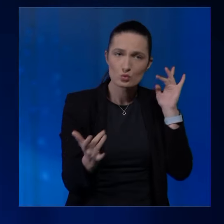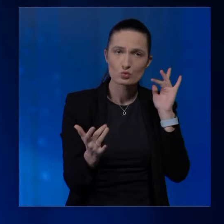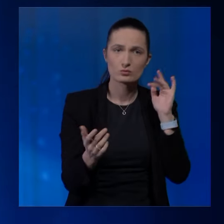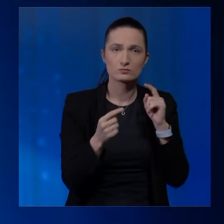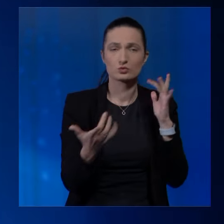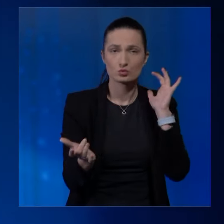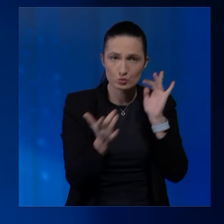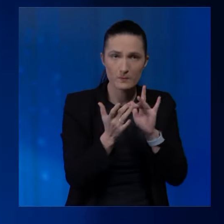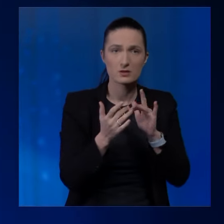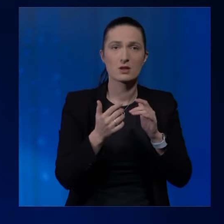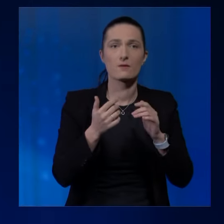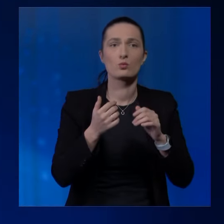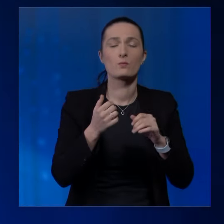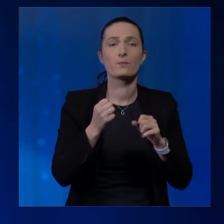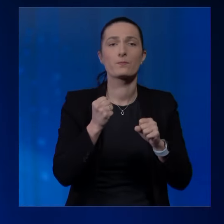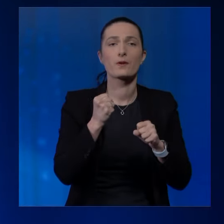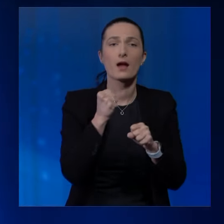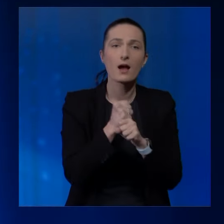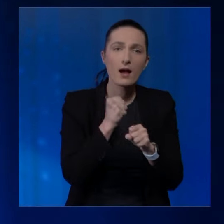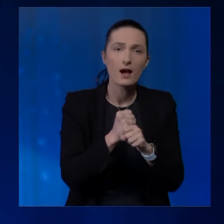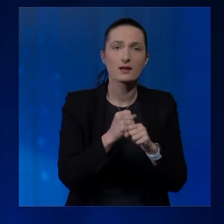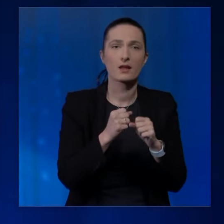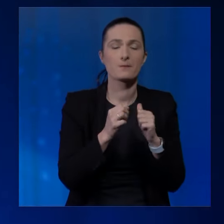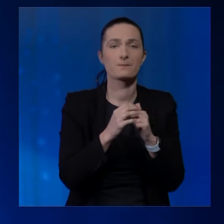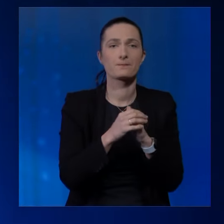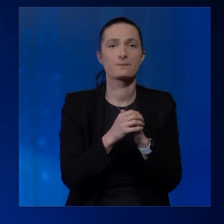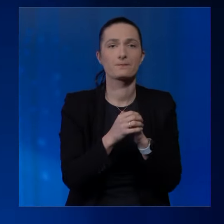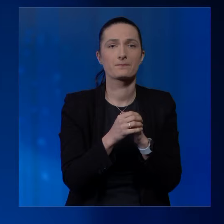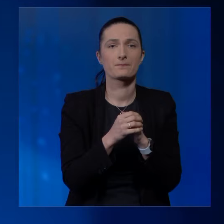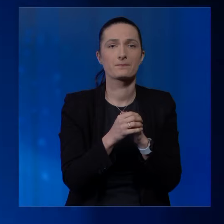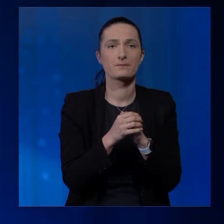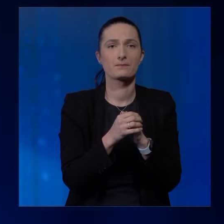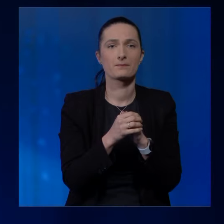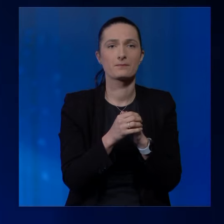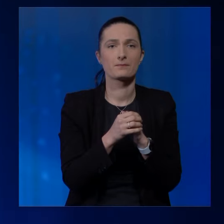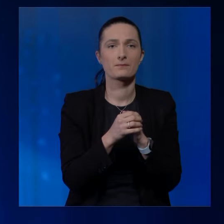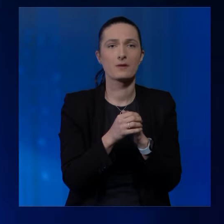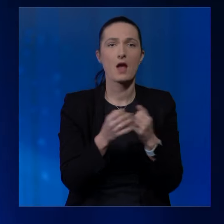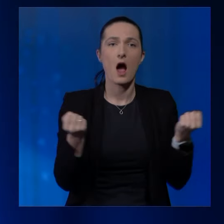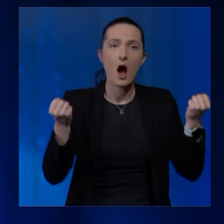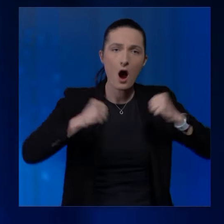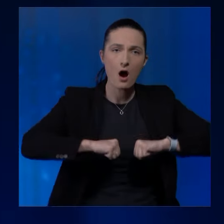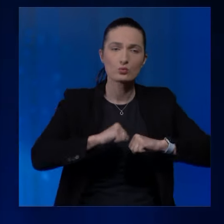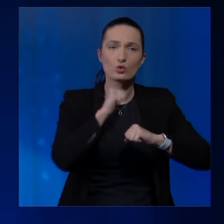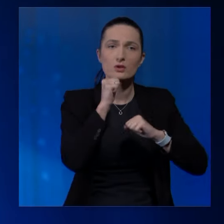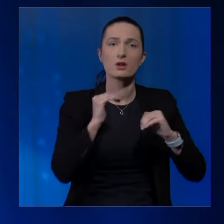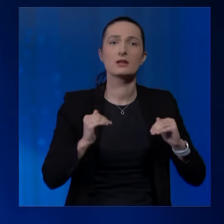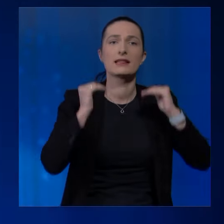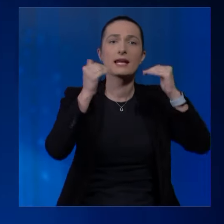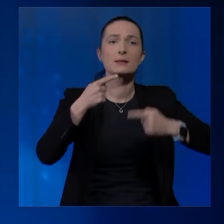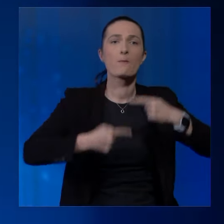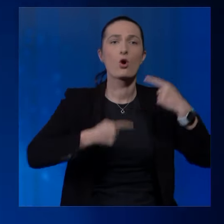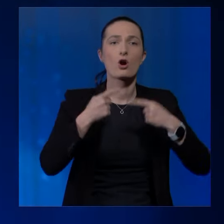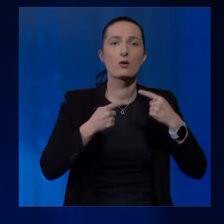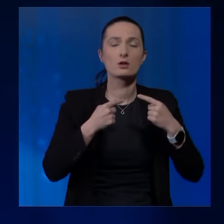granačelnik bira neposrednim izborima, da se suprostavljaju karijere, autoritet i